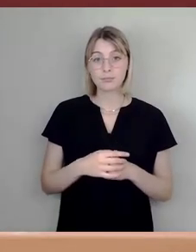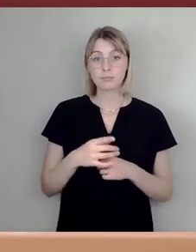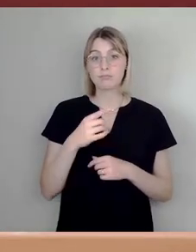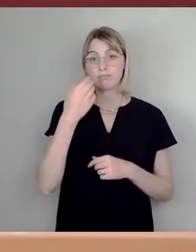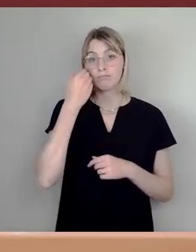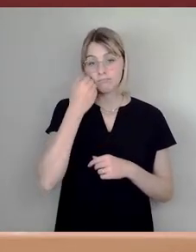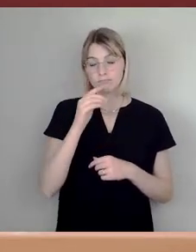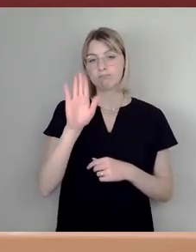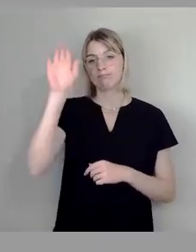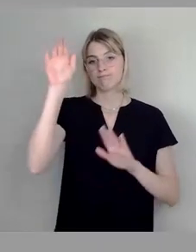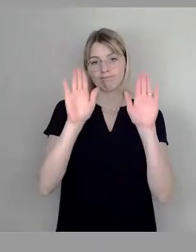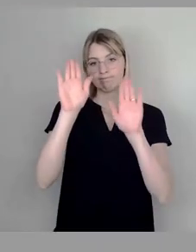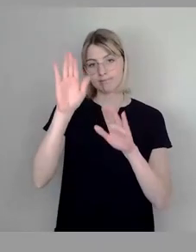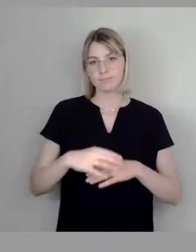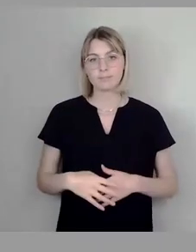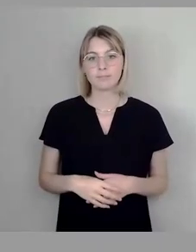Den bitte ich jetzt um Stimmzeichen.